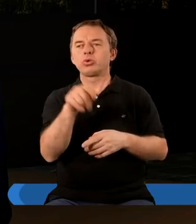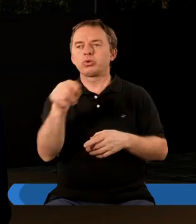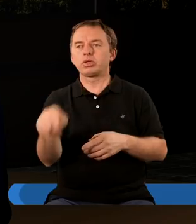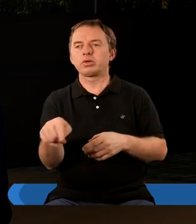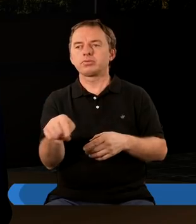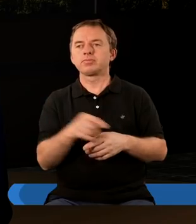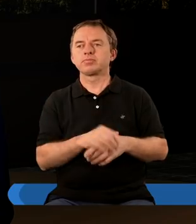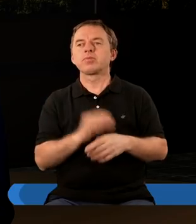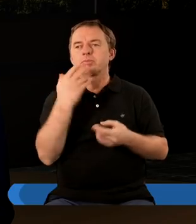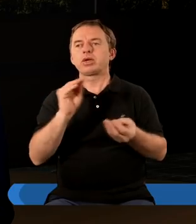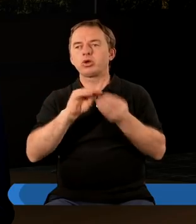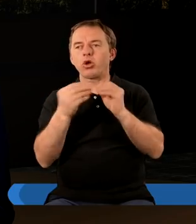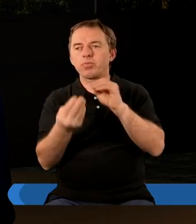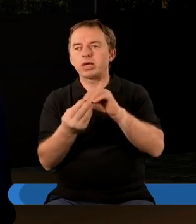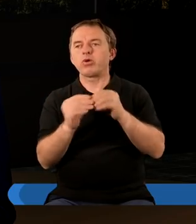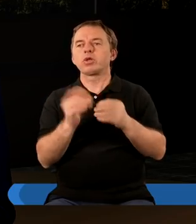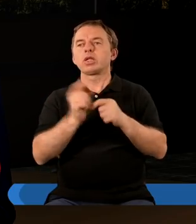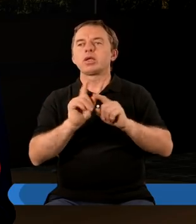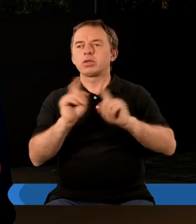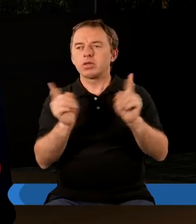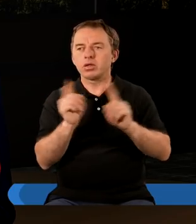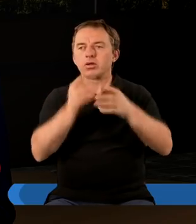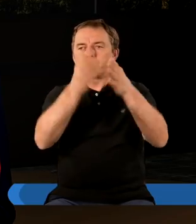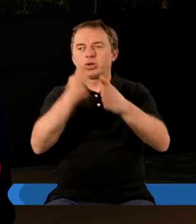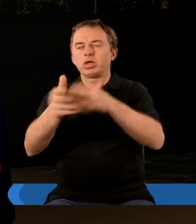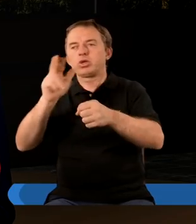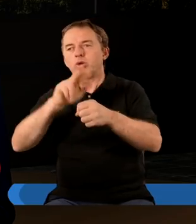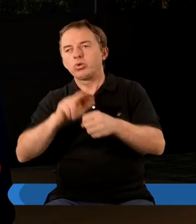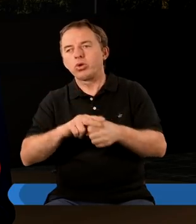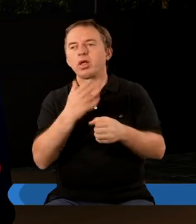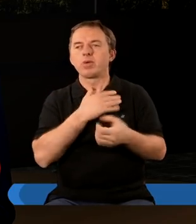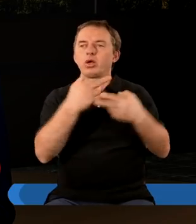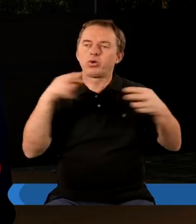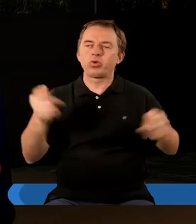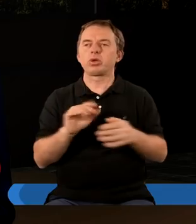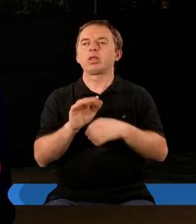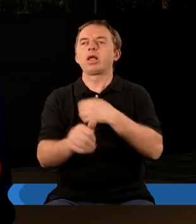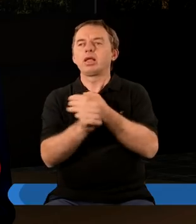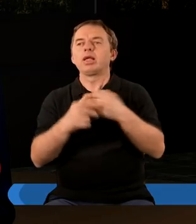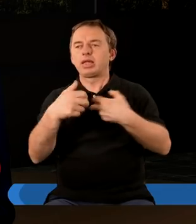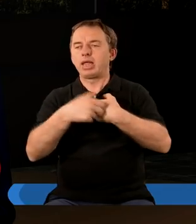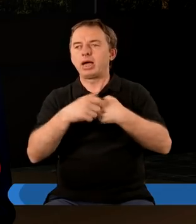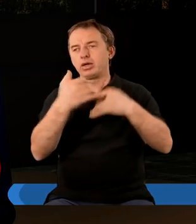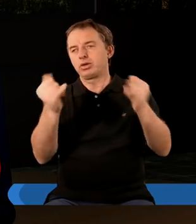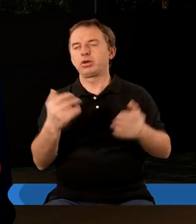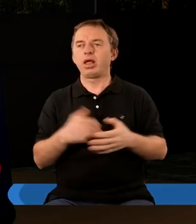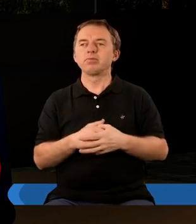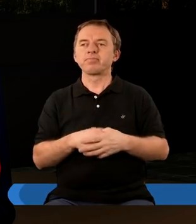jednocześnie bardziej skomplikowany. Widzimy tutaj więcej symboli, postacie, które mają różne atrybuty, różne cechy